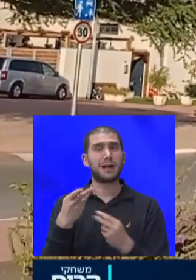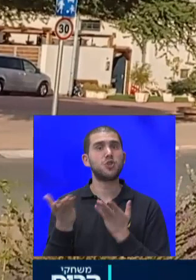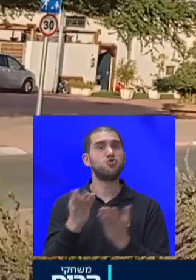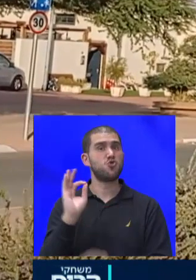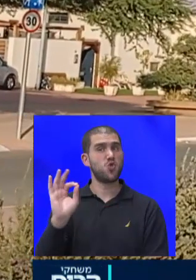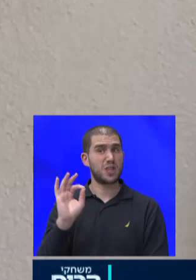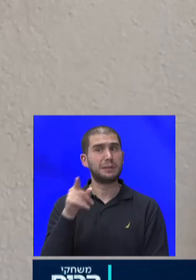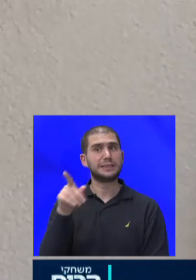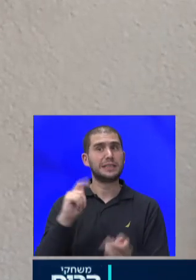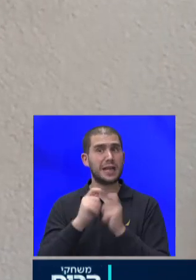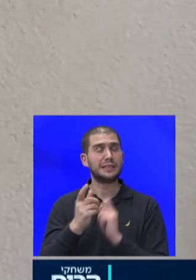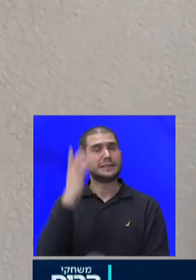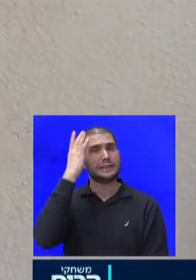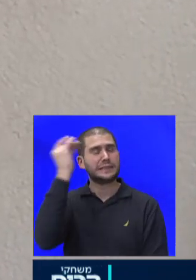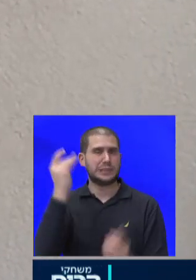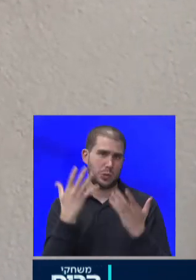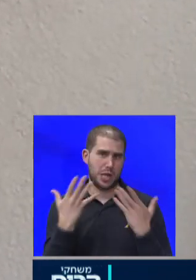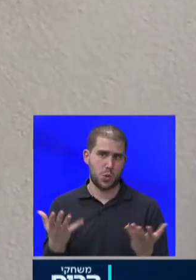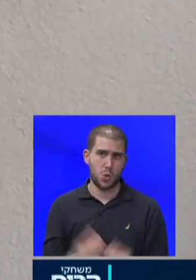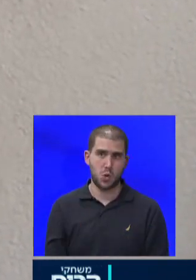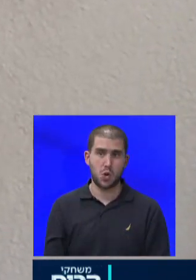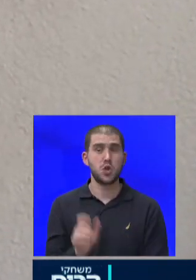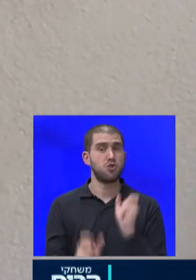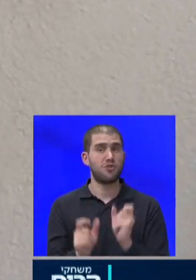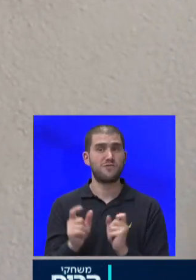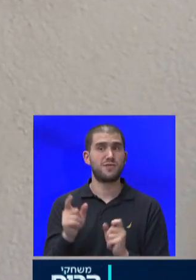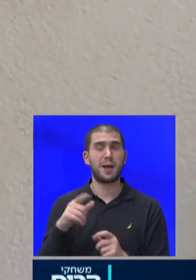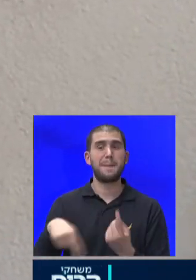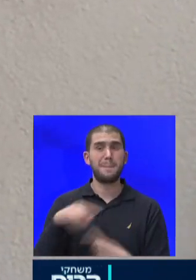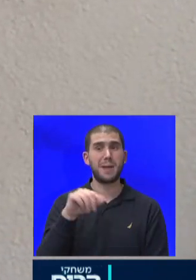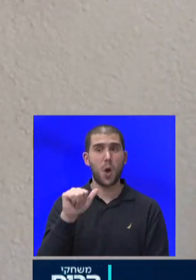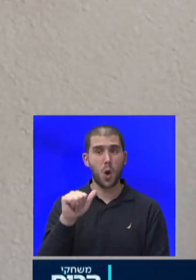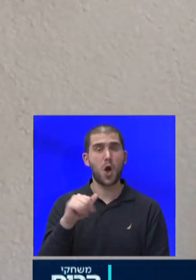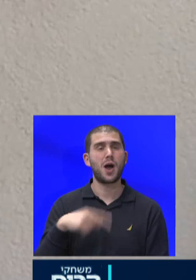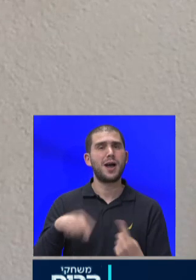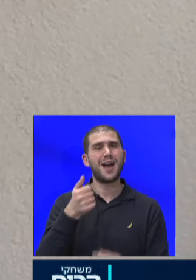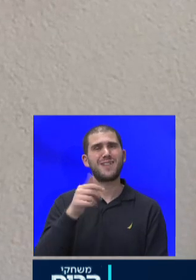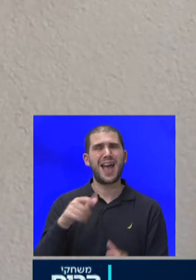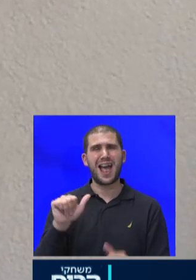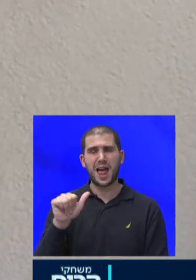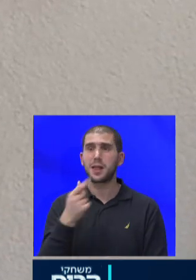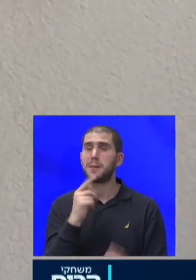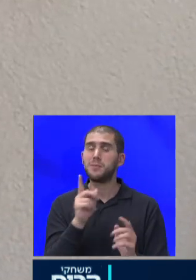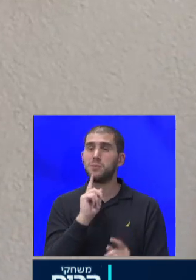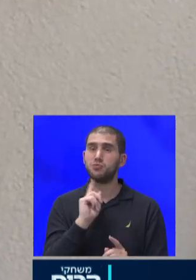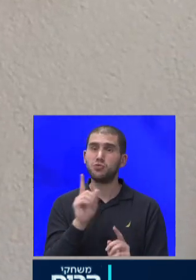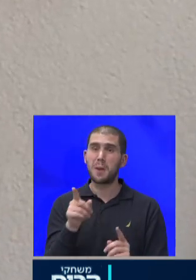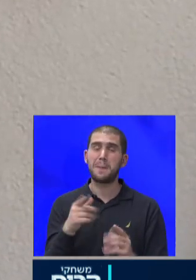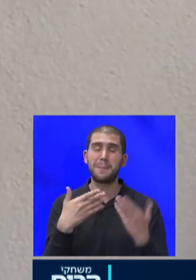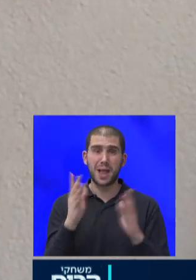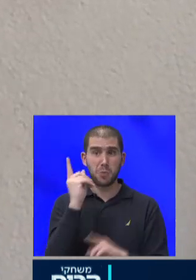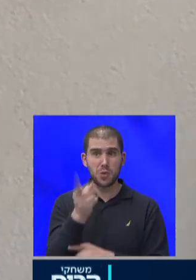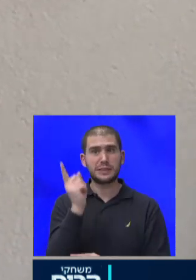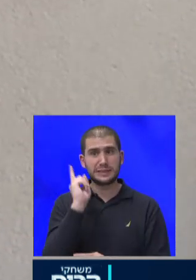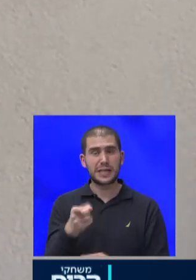ציוט אחד גדול. תושבי בערורר, תושבי חבל אלות ואלת, גילו אתמול שבשם פתיחת המלונות הם נדרשים להשיג בדיקות קורונה